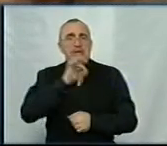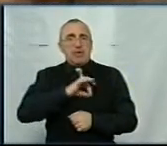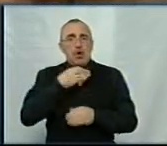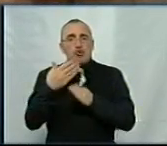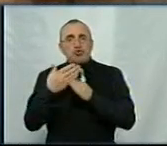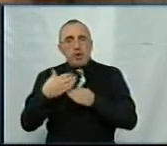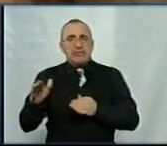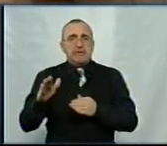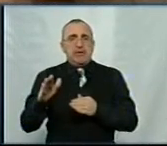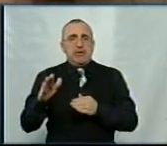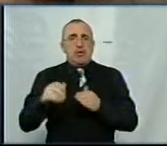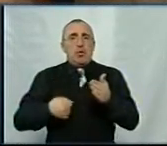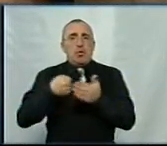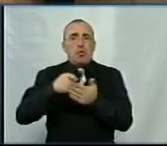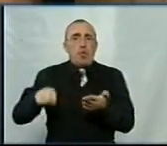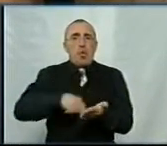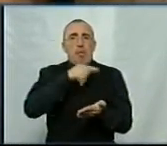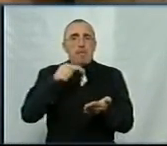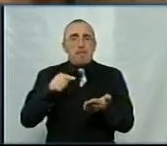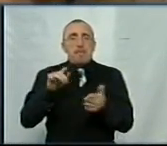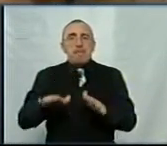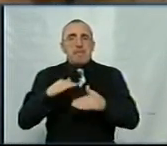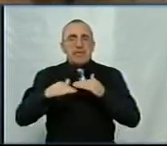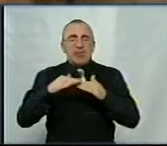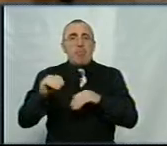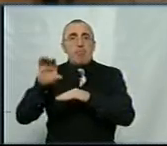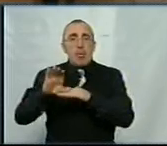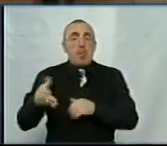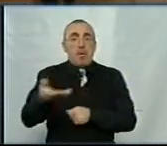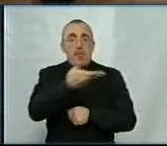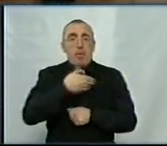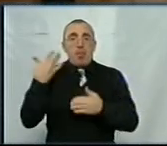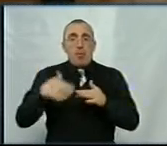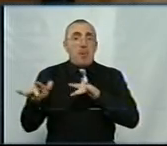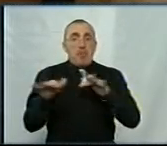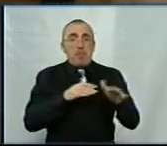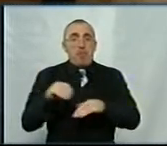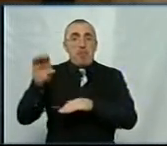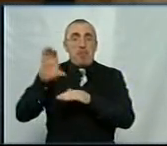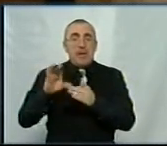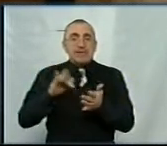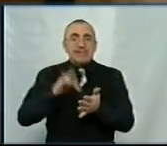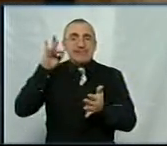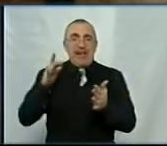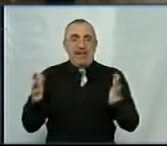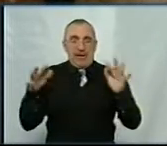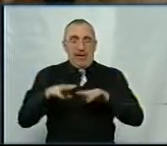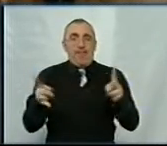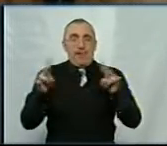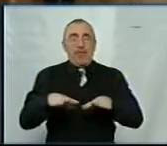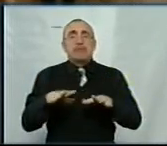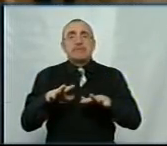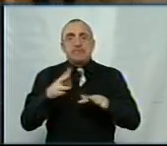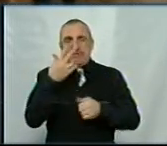частини до місцевих бюджетів, до яких ми вже в процесі бюджетної децентралізації звикли.